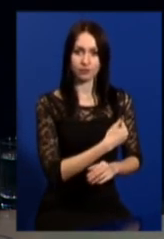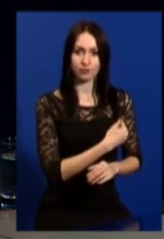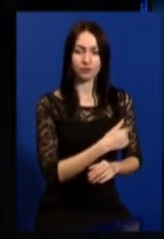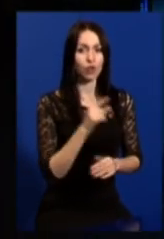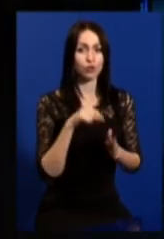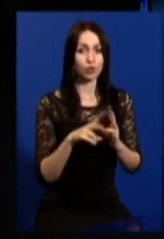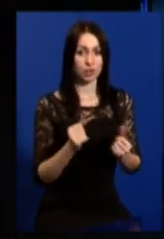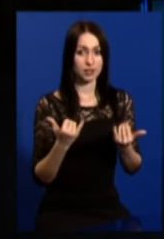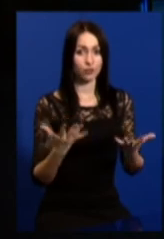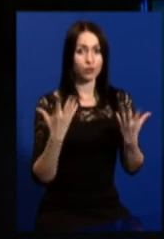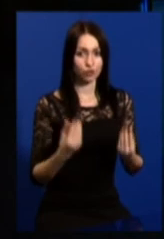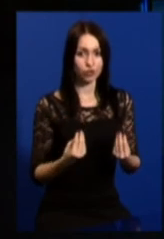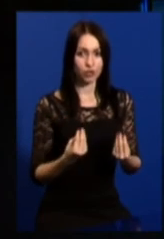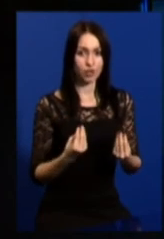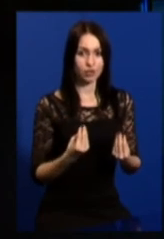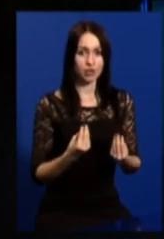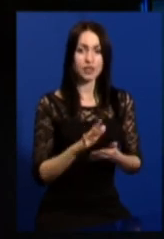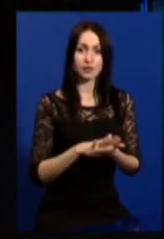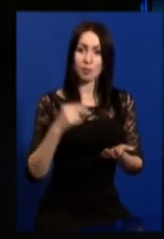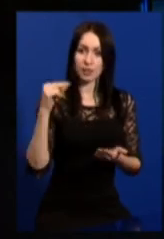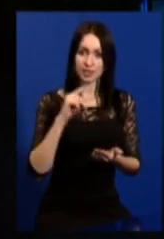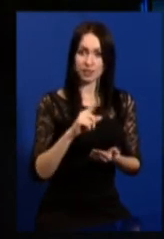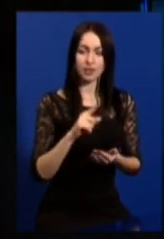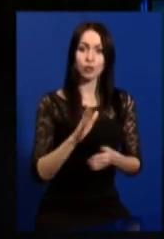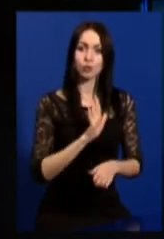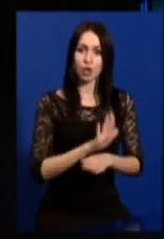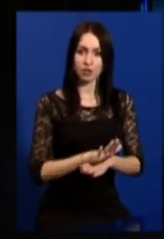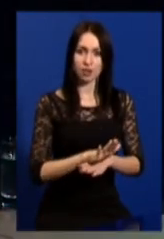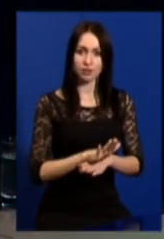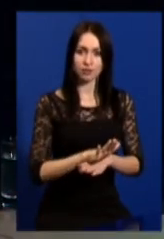Тобто на сьогоднішній день для мешканців області... Президент, вибачте, президент указав,